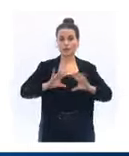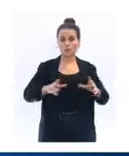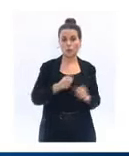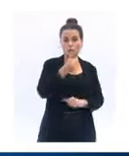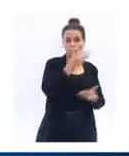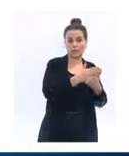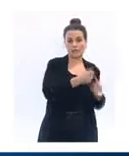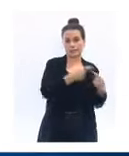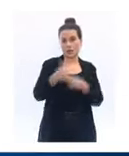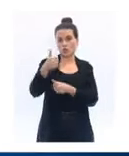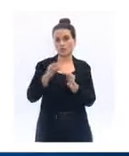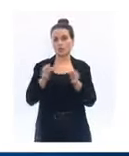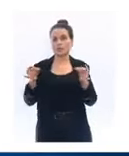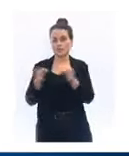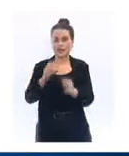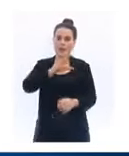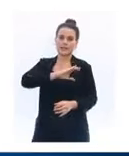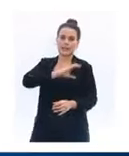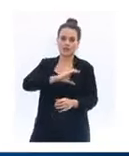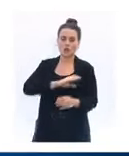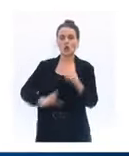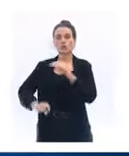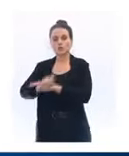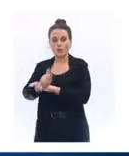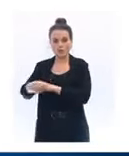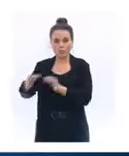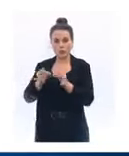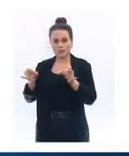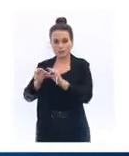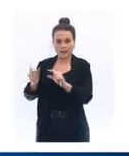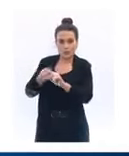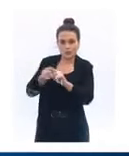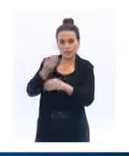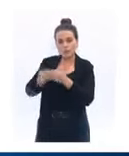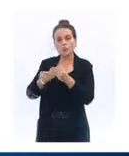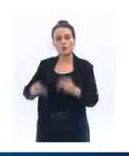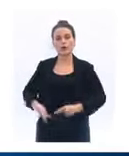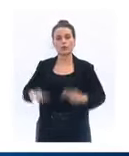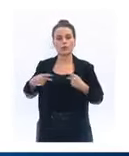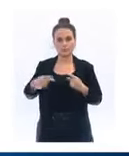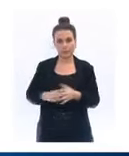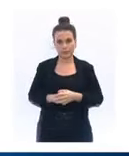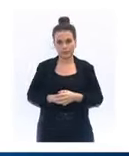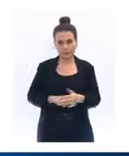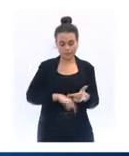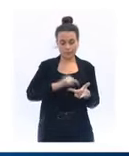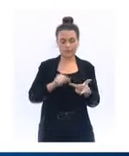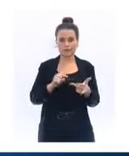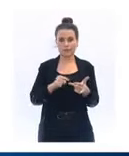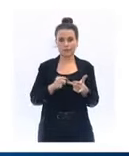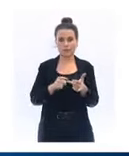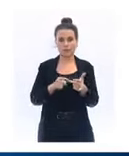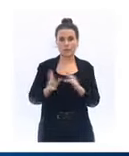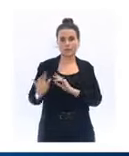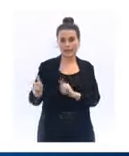dans la mesure du possible, à l'exception des salles spécialisées et des ateliers. En troisième lieu, les récréations seront